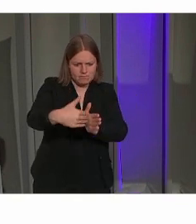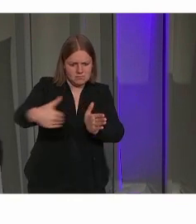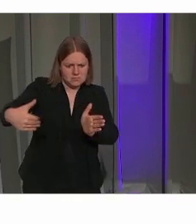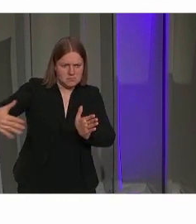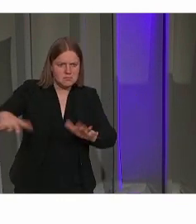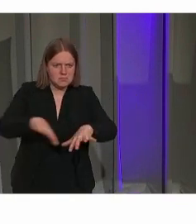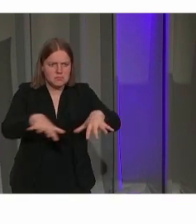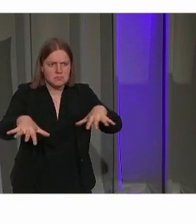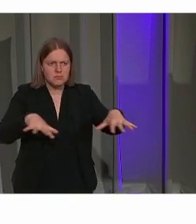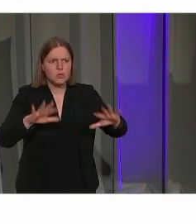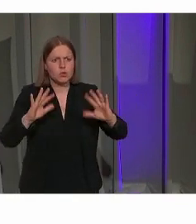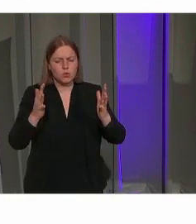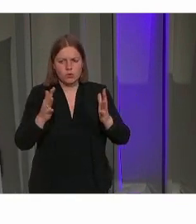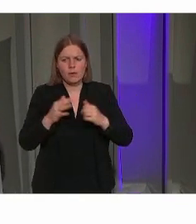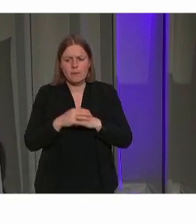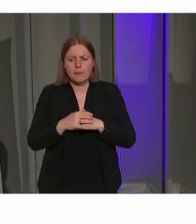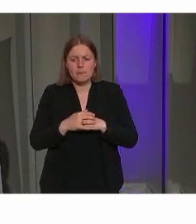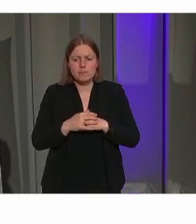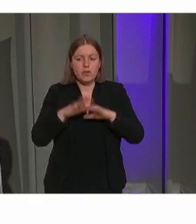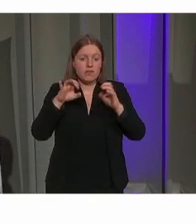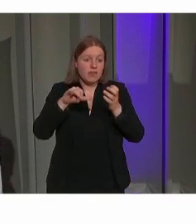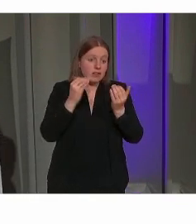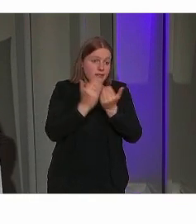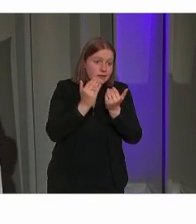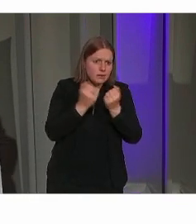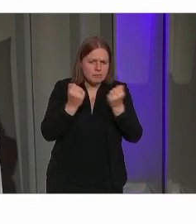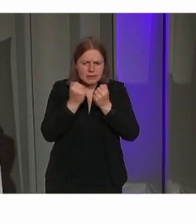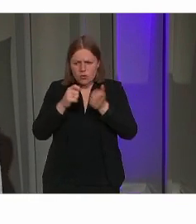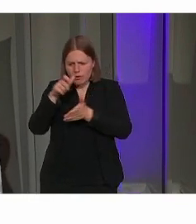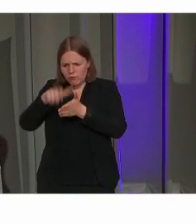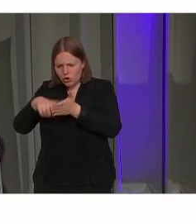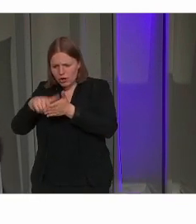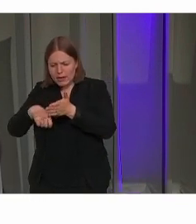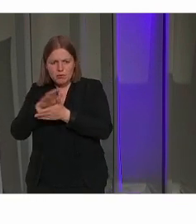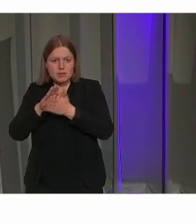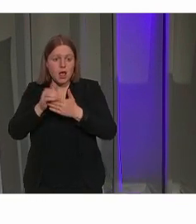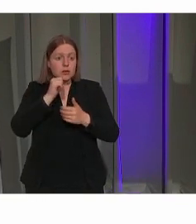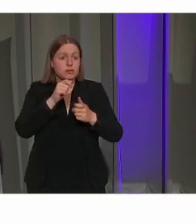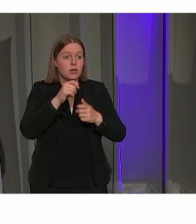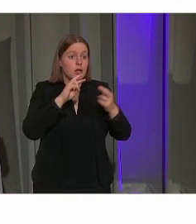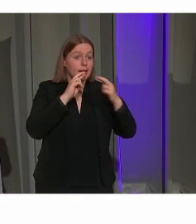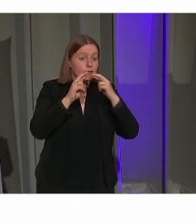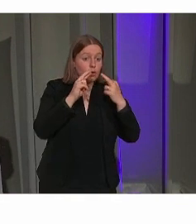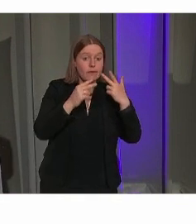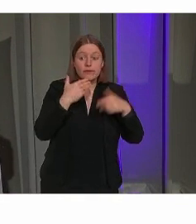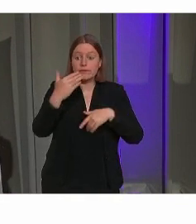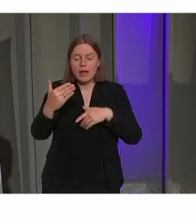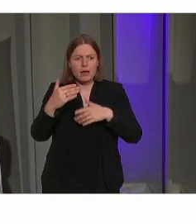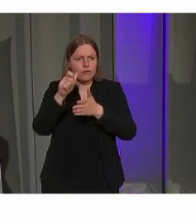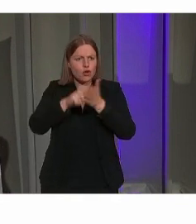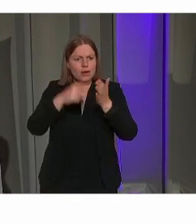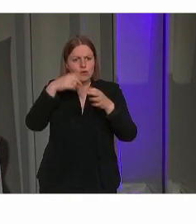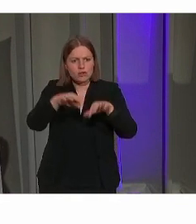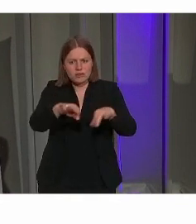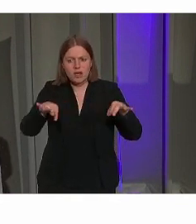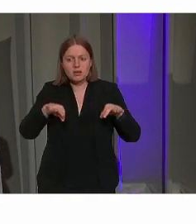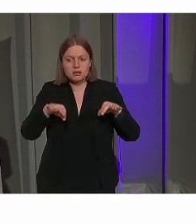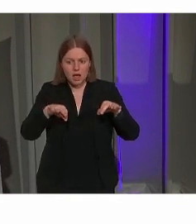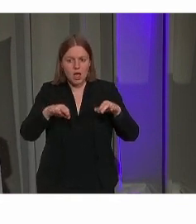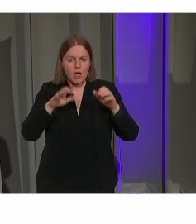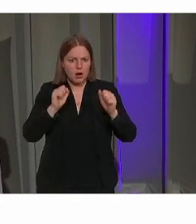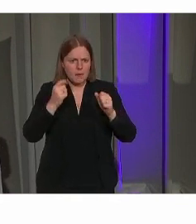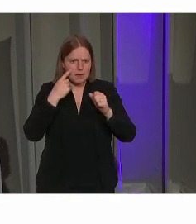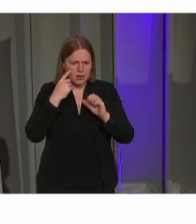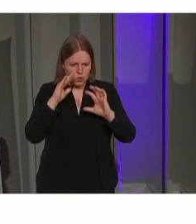Samen met de diensten die bezig zijn met vergunningen wordt eigenlijk gekeken bij terrasaanvragen. Kan hier een logische lijn